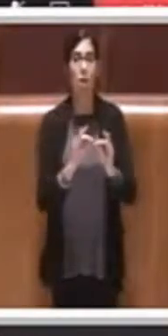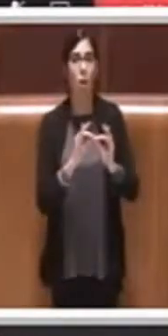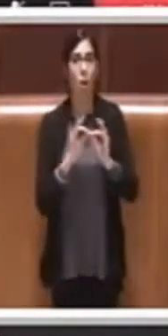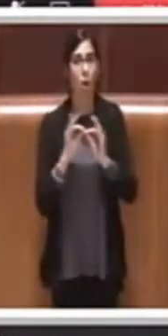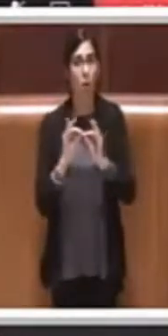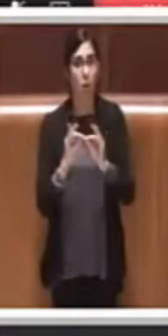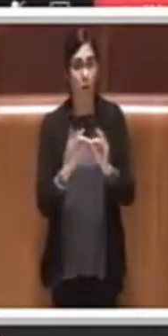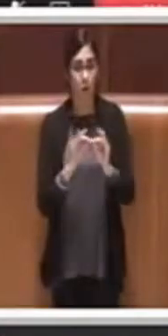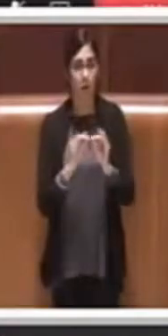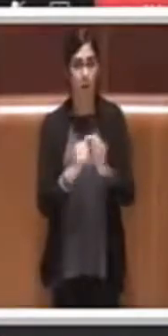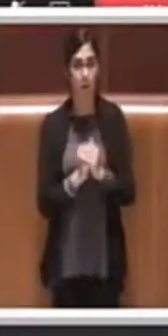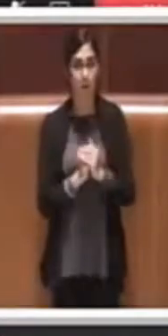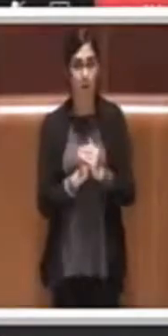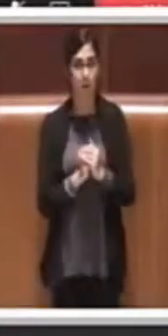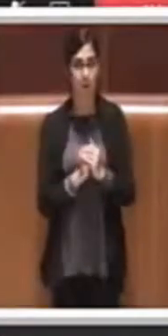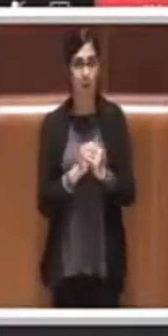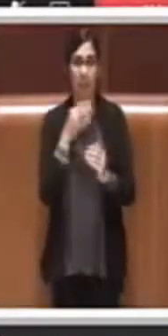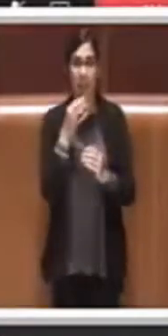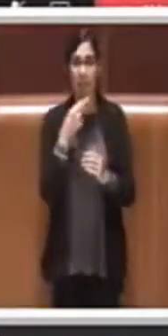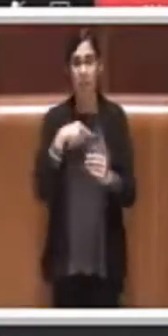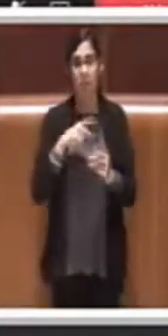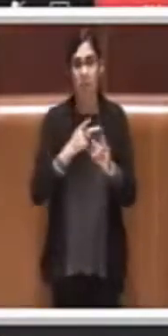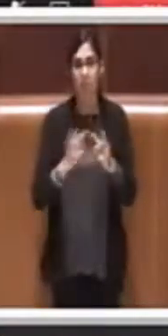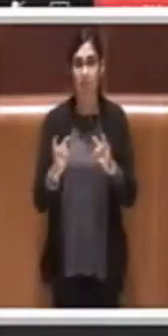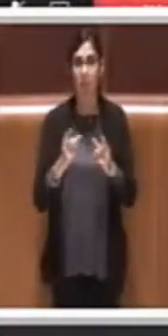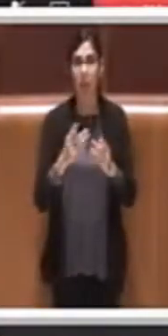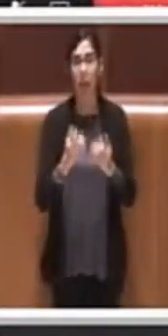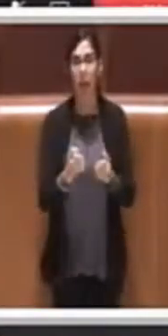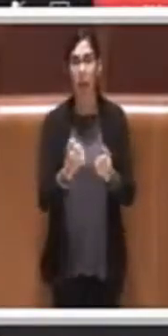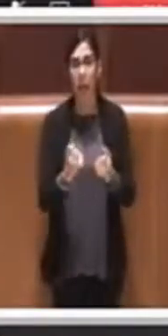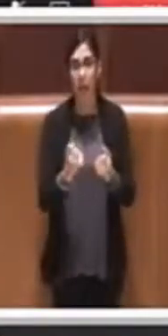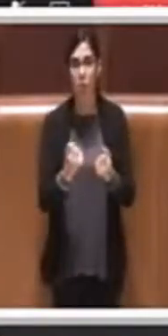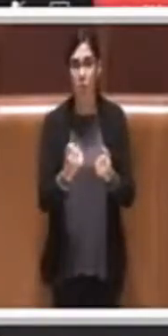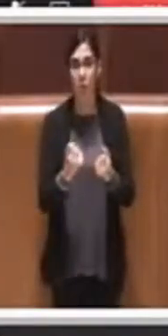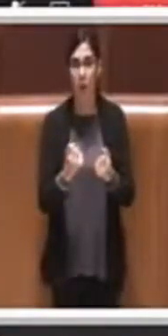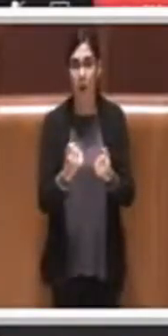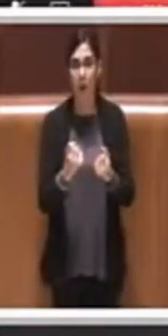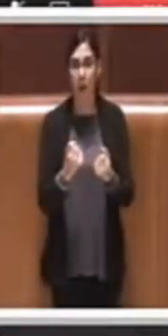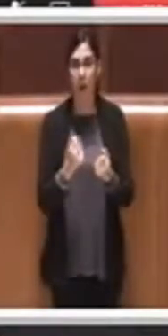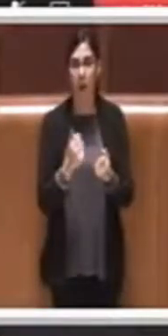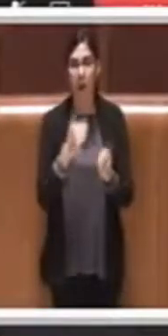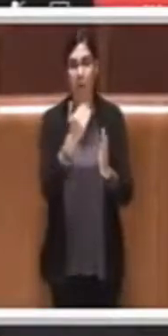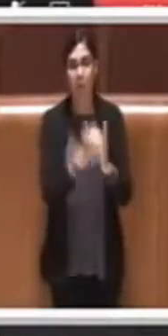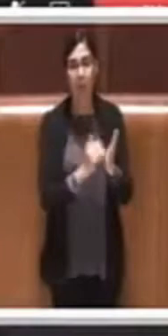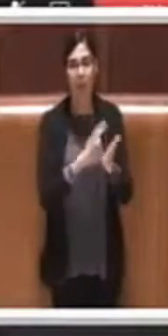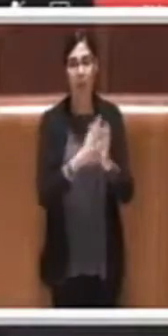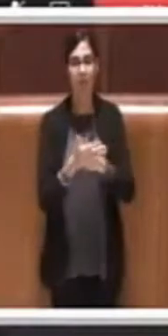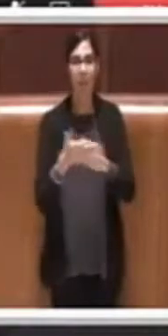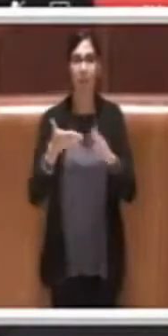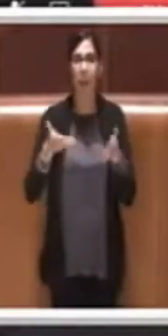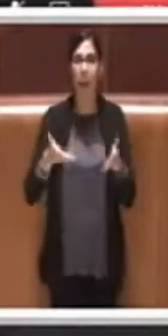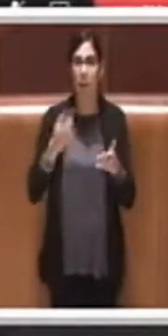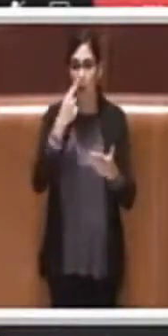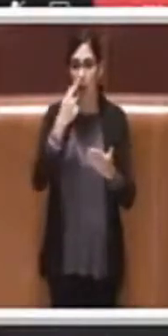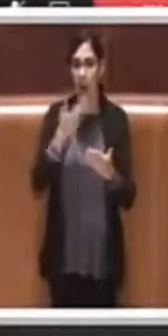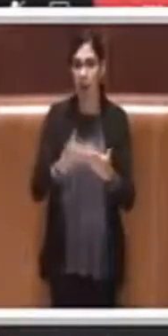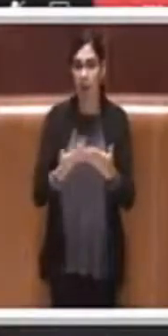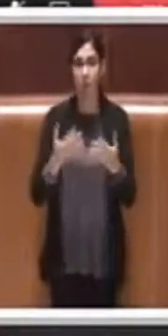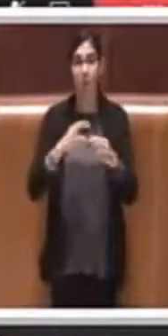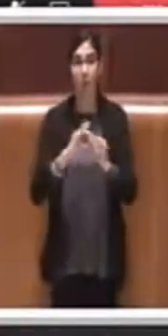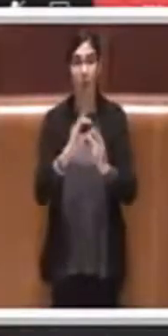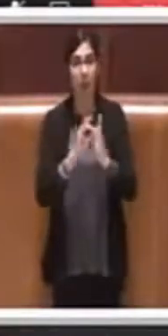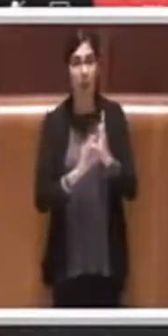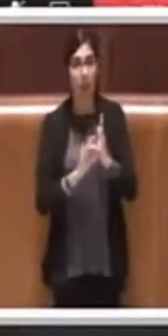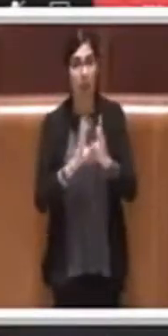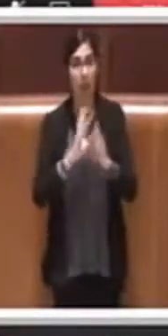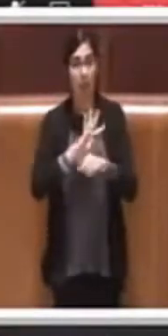praticamente cercheremo proprio di attuarla e di attualizzare il piano alla luce sia dei dati del Covid ma anche di